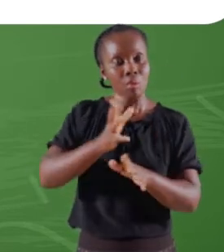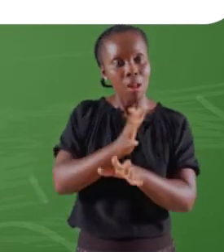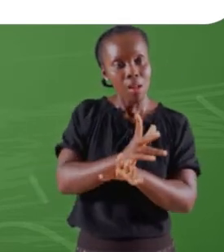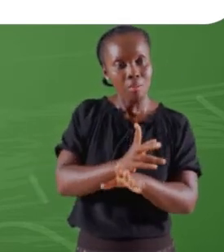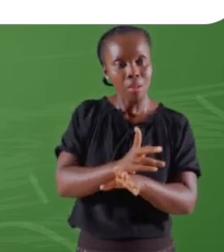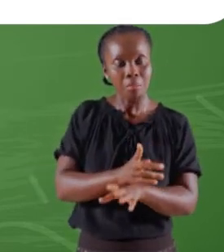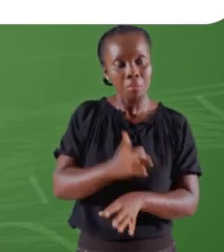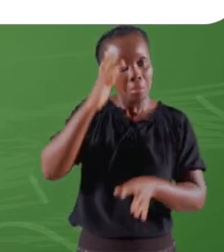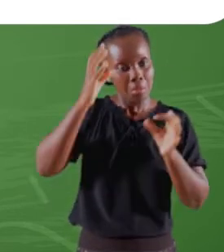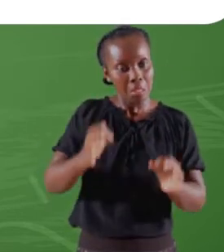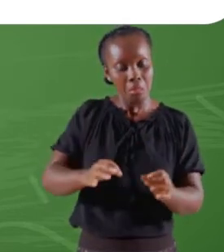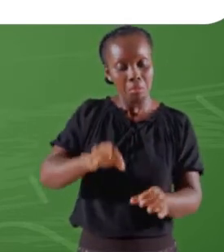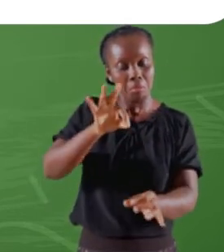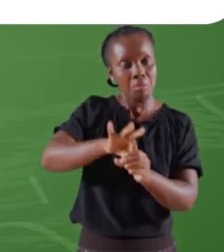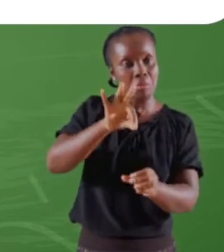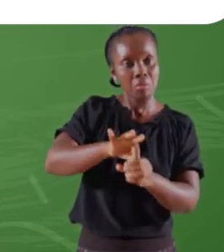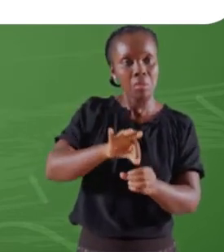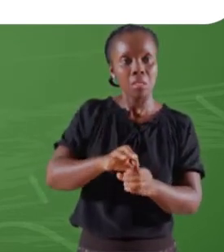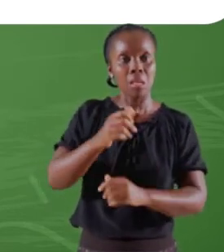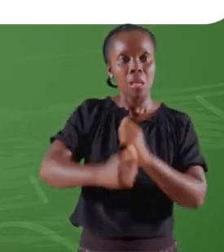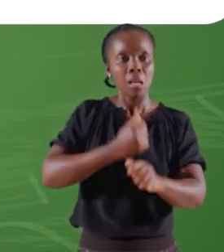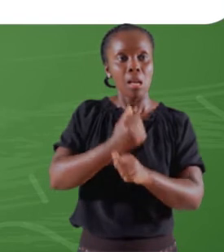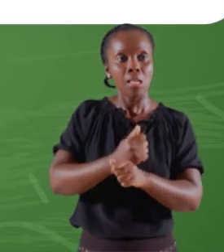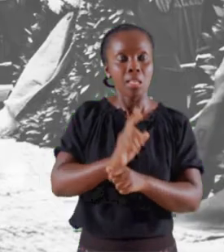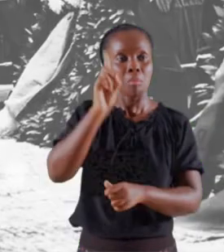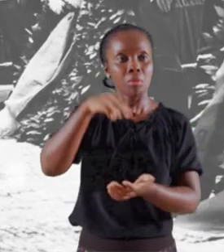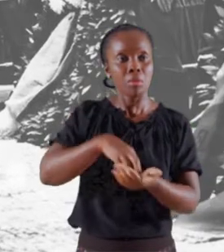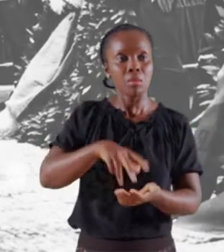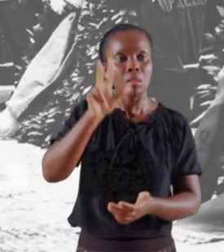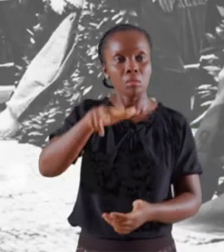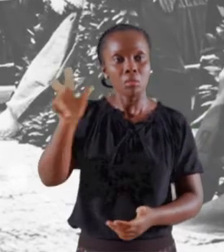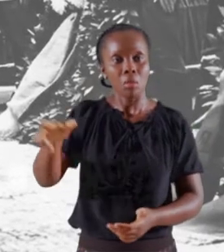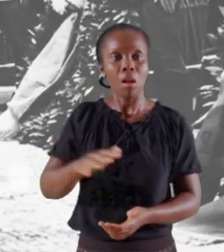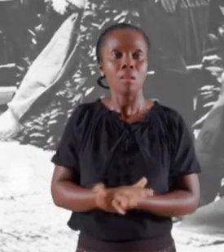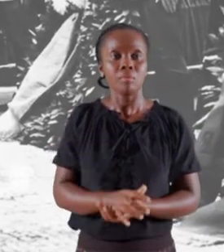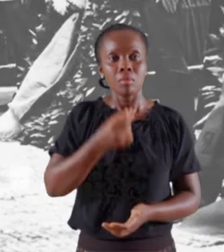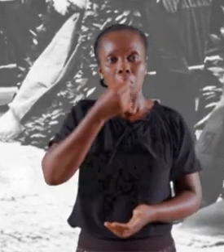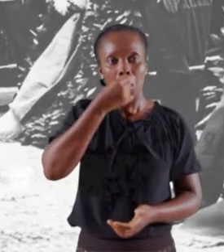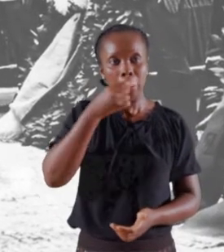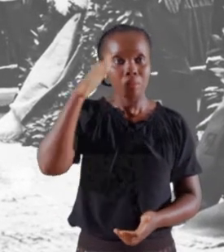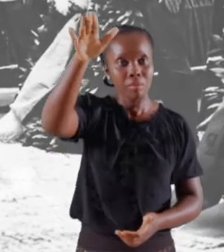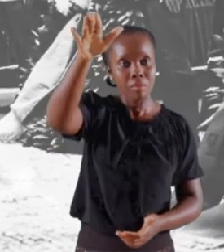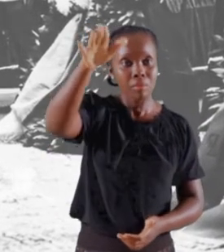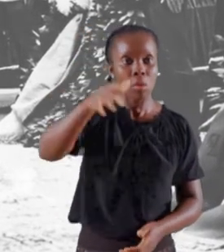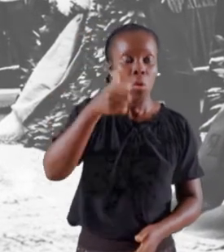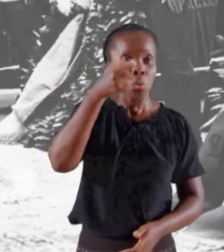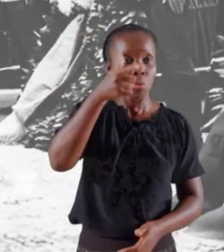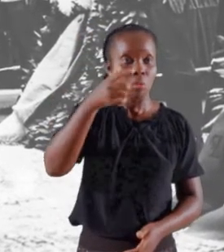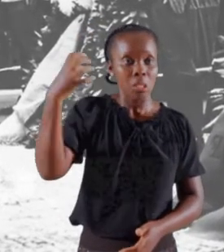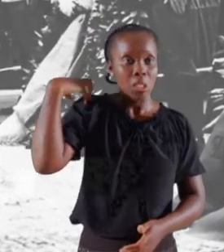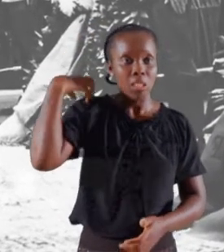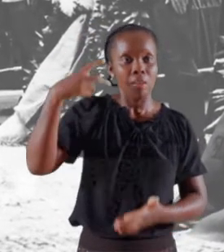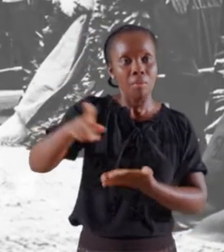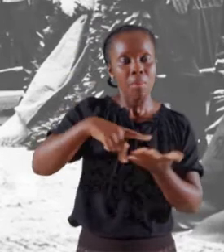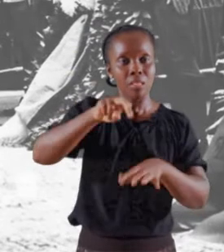va élire, en 1933, Adolf Hitler, qui est le chef du parti